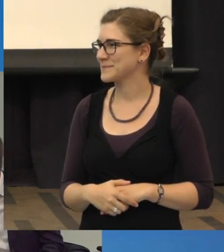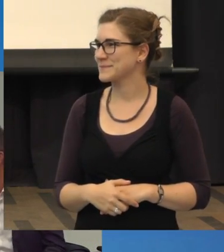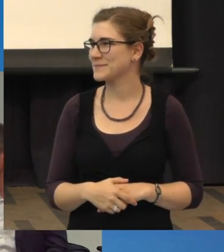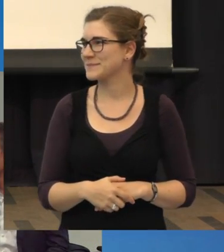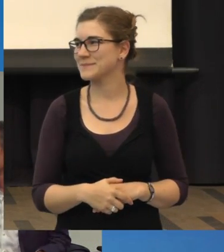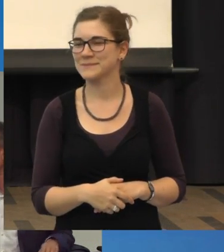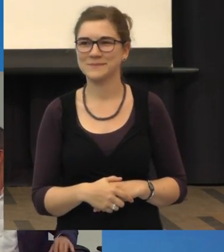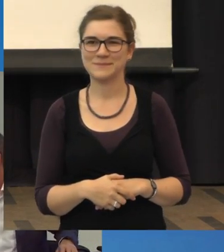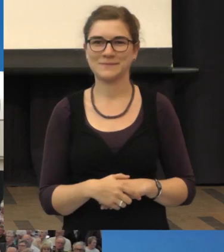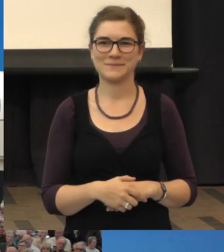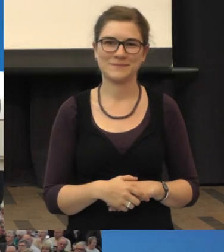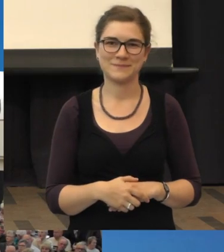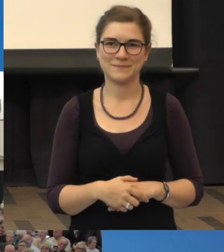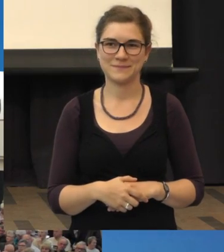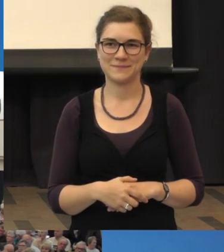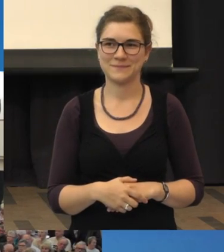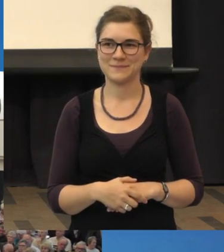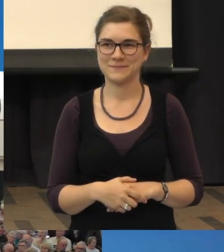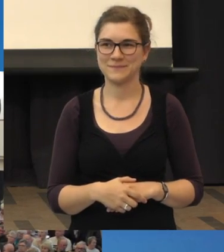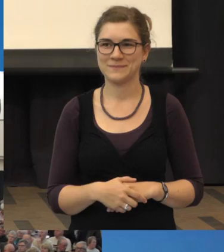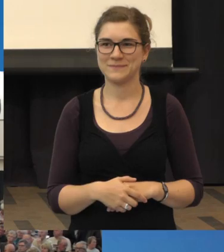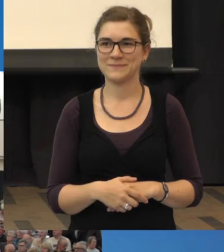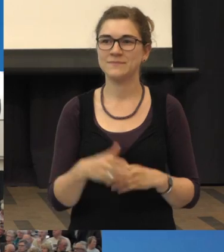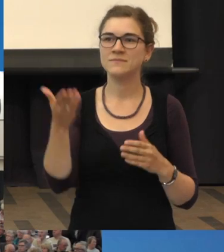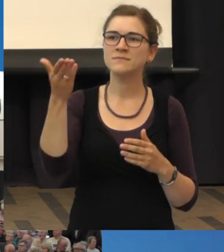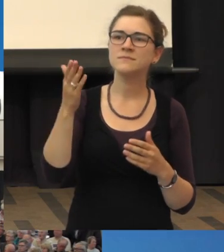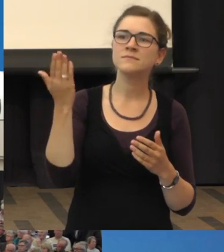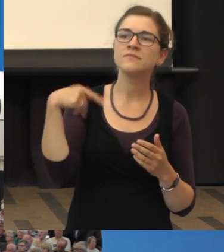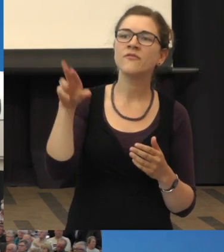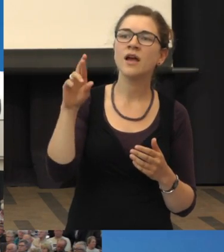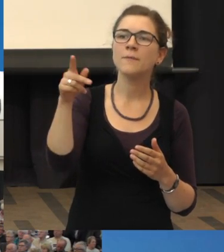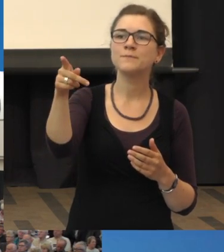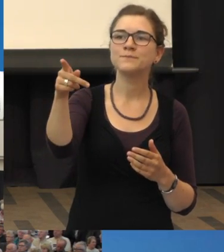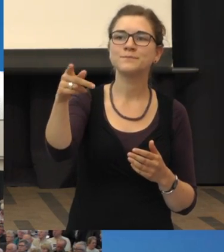Fangen wir doch mal hier in der Mitte an. Wer hatte den Arm gehoben?